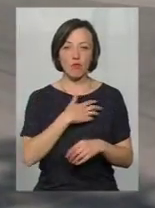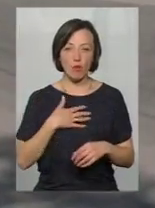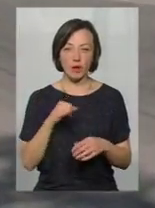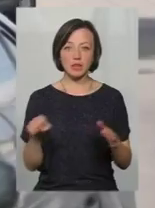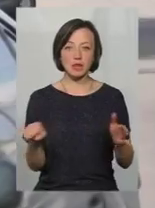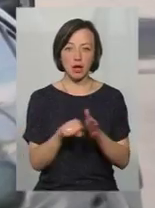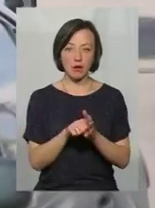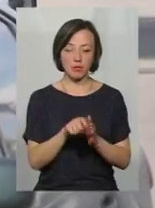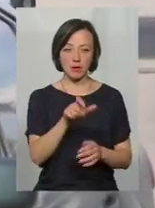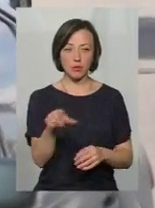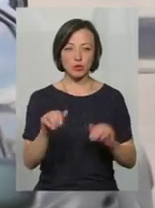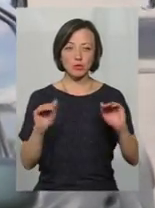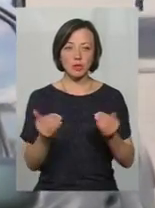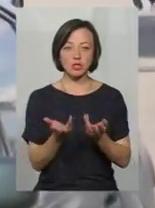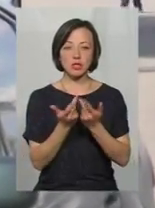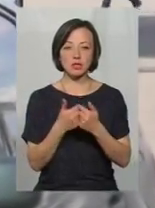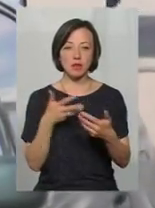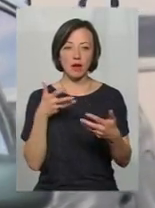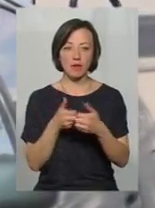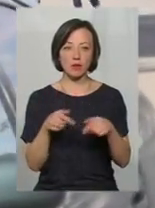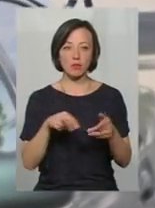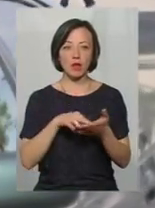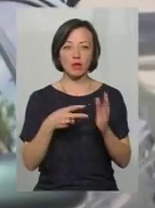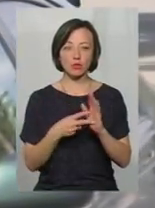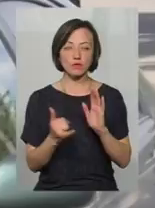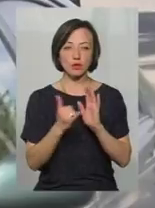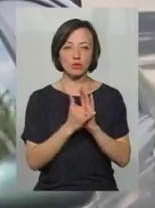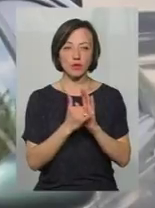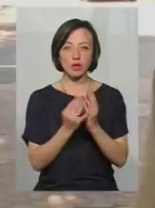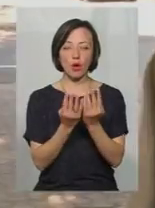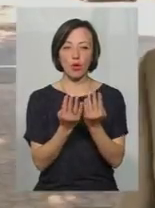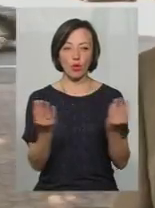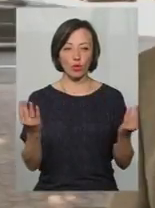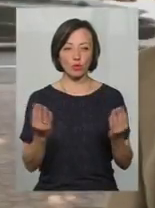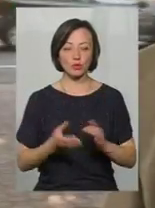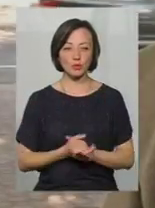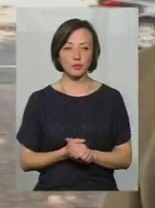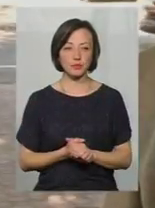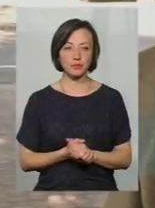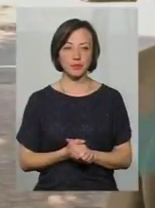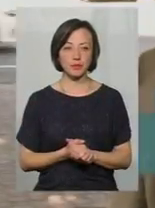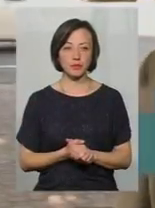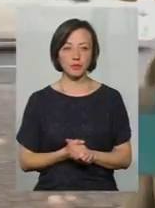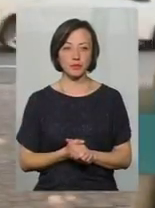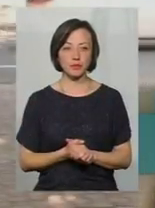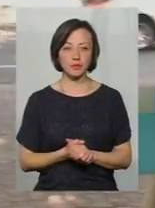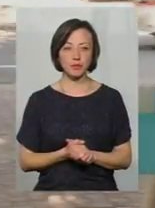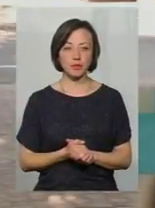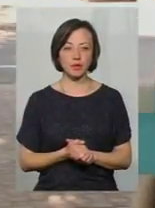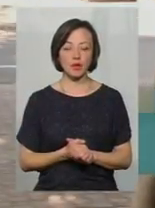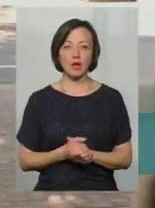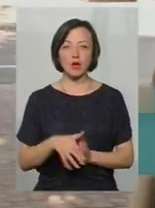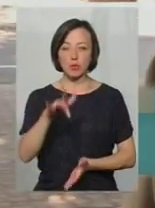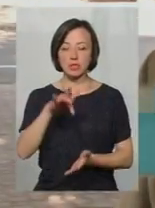загиблими. Щоб зменшити кількість аварій, тут планують встановити огорожу. Там буде по центру